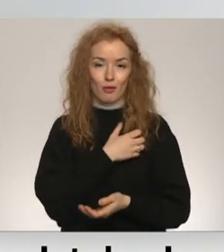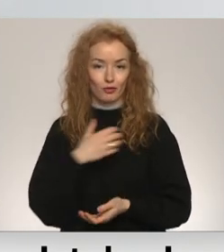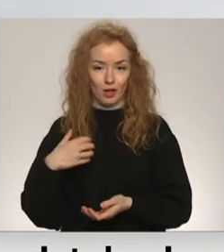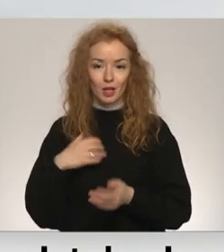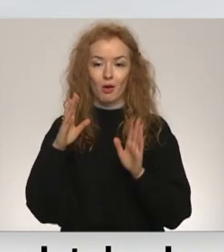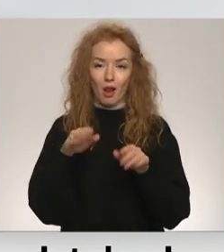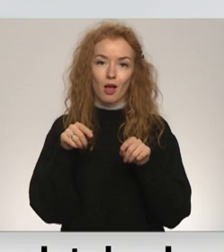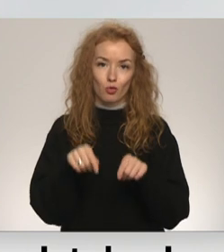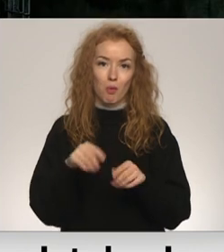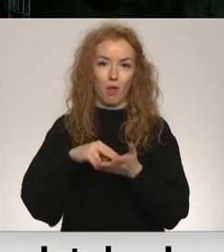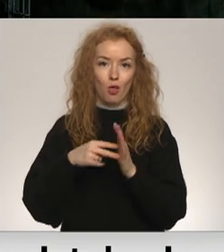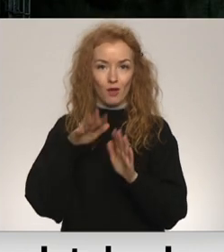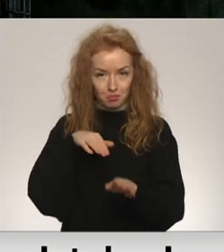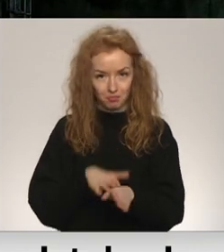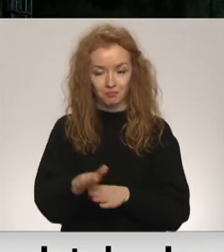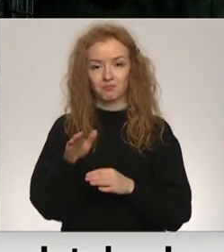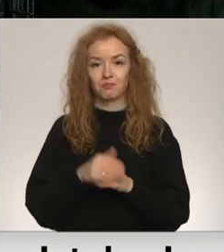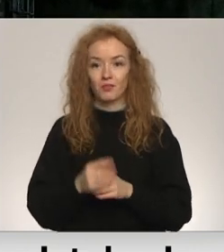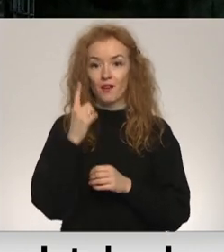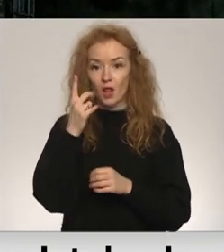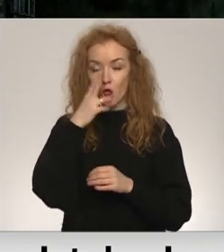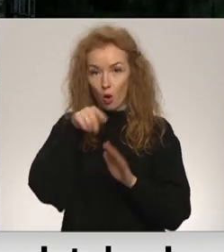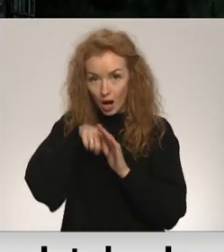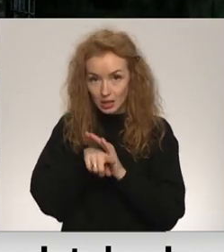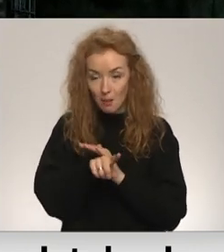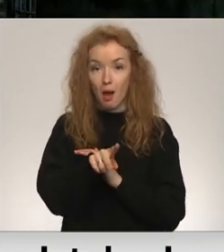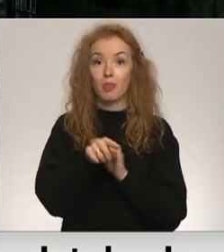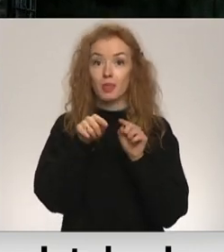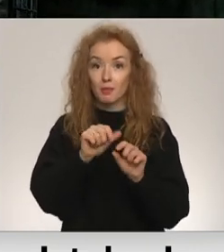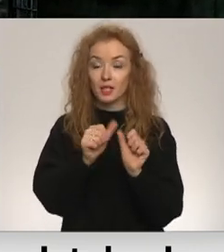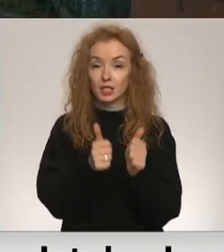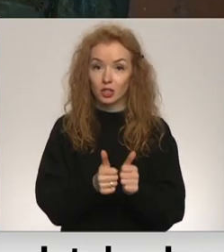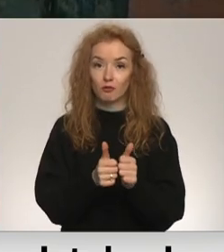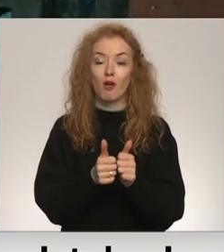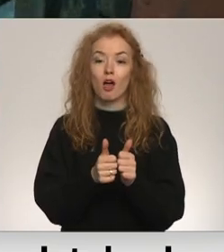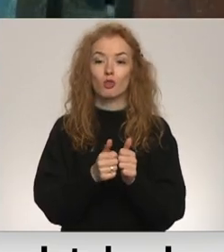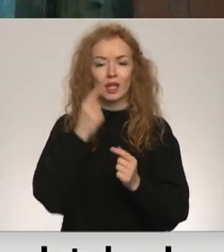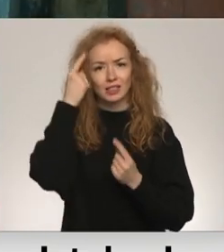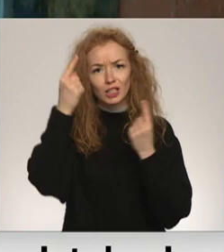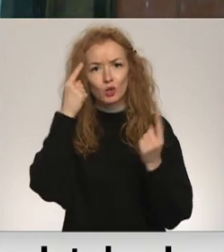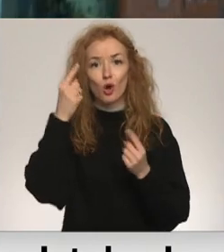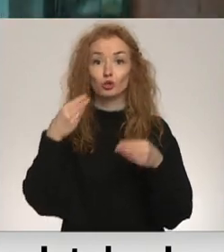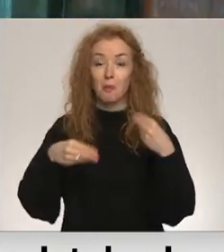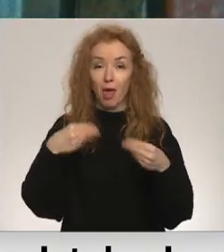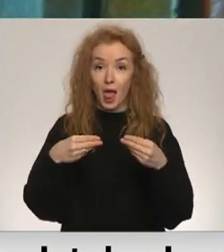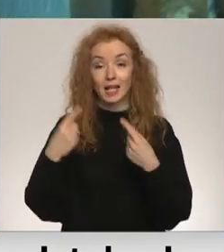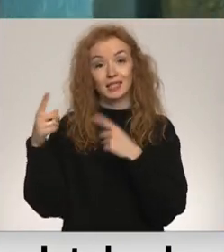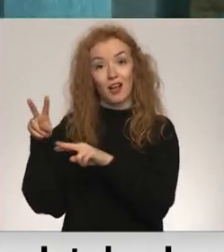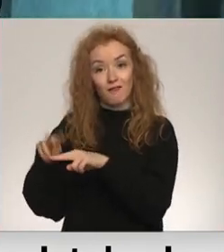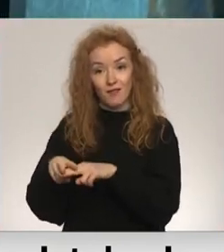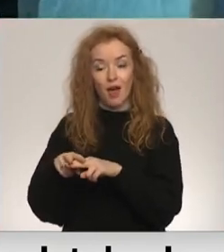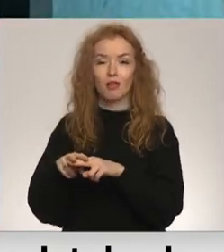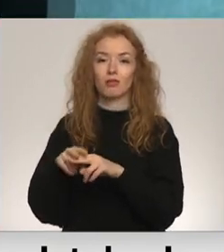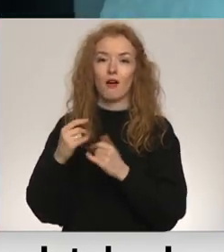šis varētu notikt. Vienā no kazemātiem kara muzejas plāno izveidot interaktīvu izzinošu spēli. Citā cietokšņu